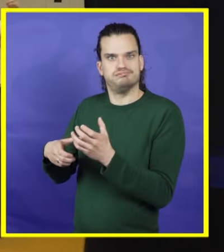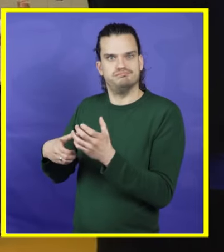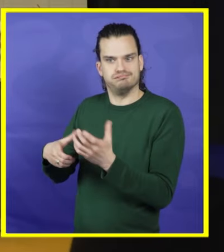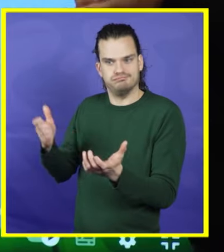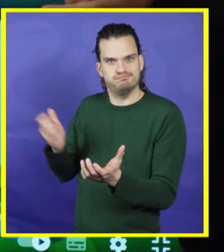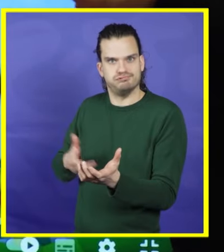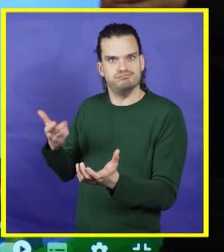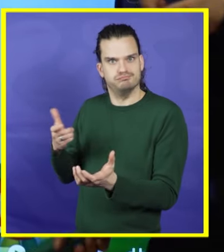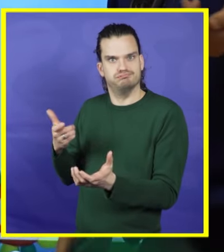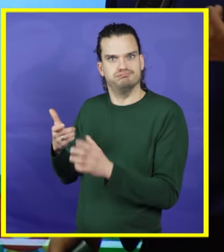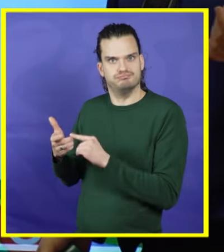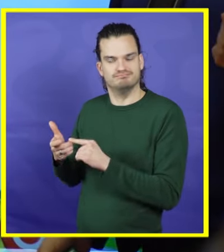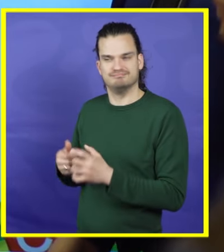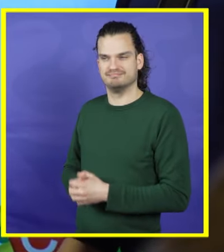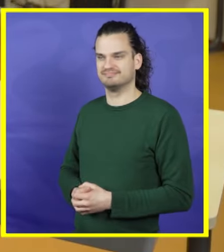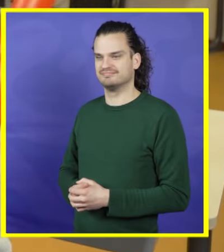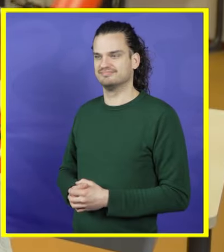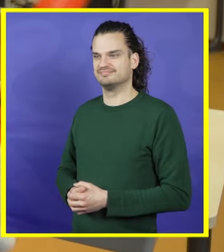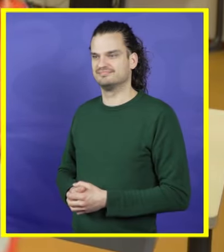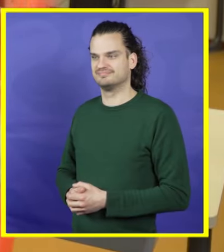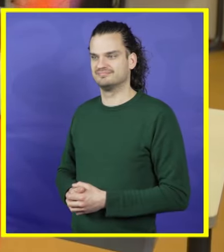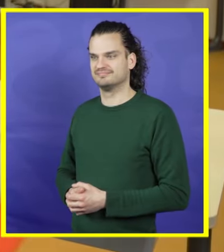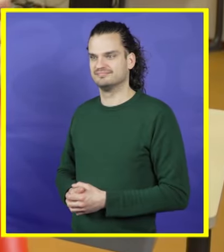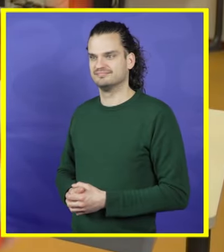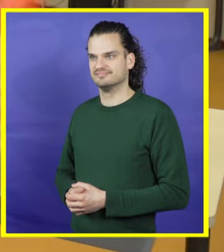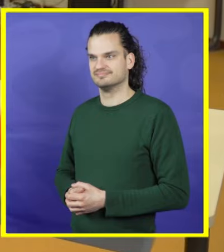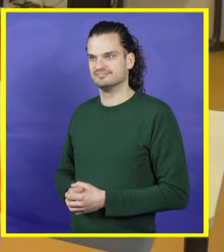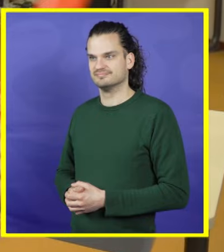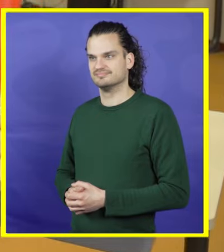ik muziek. Ja.